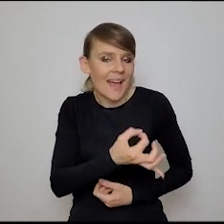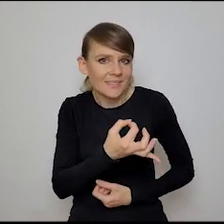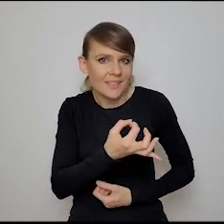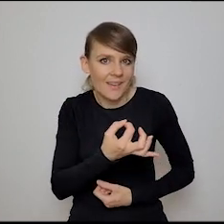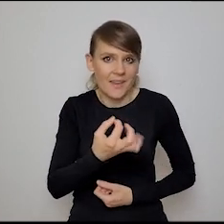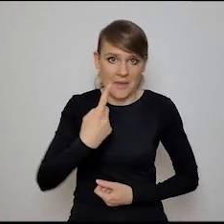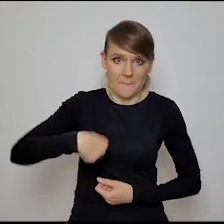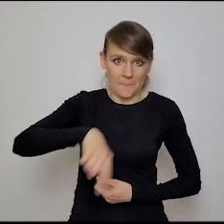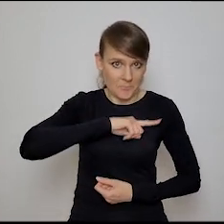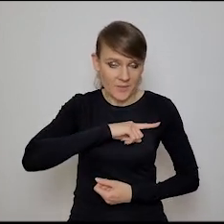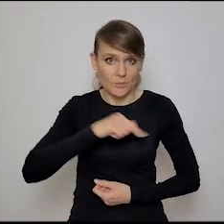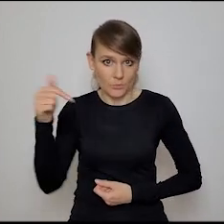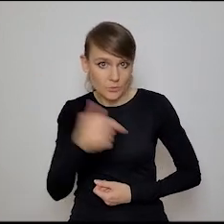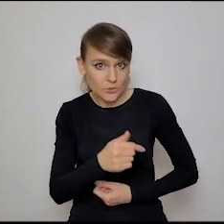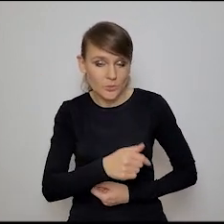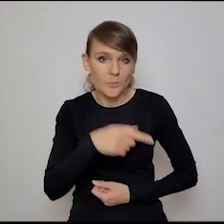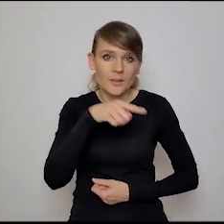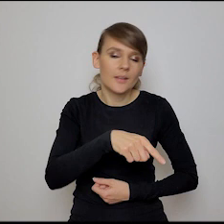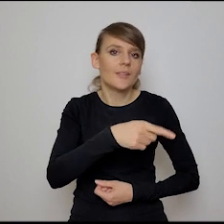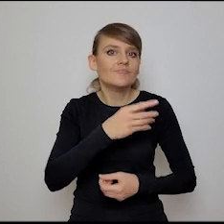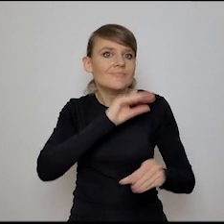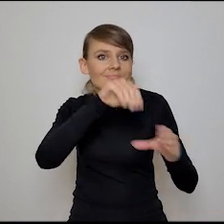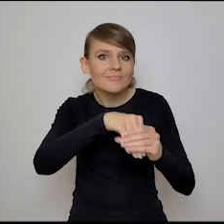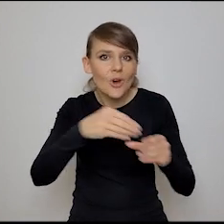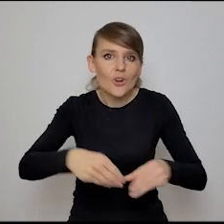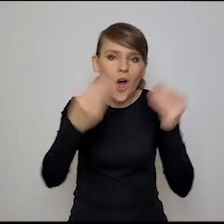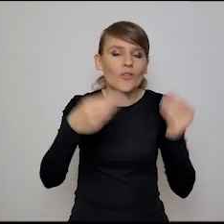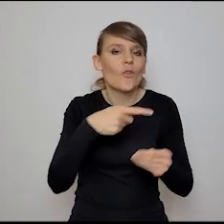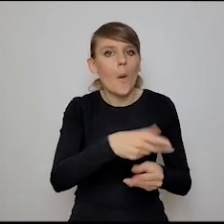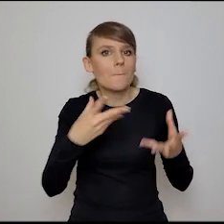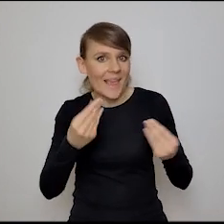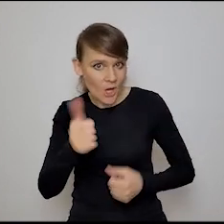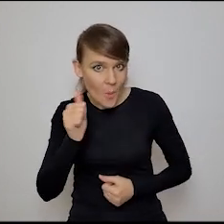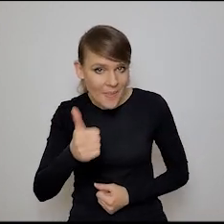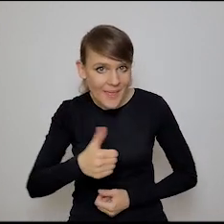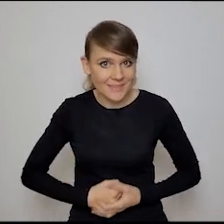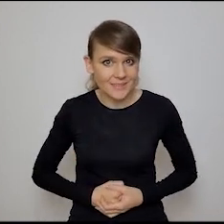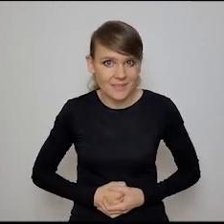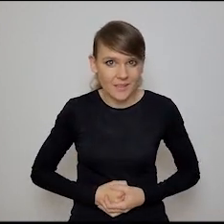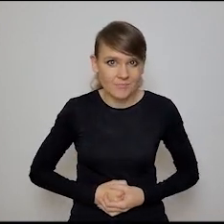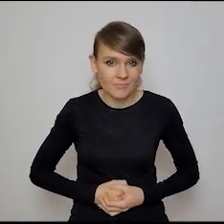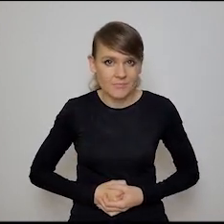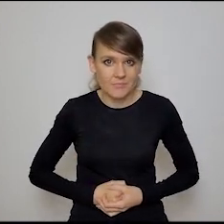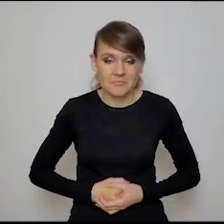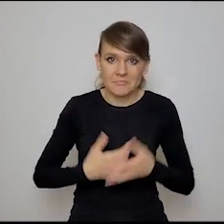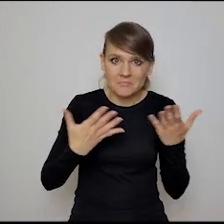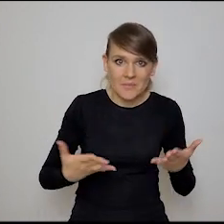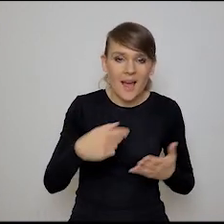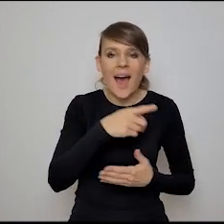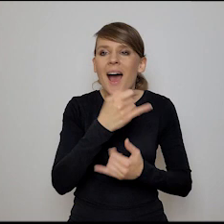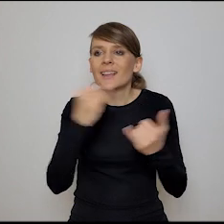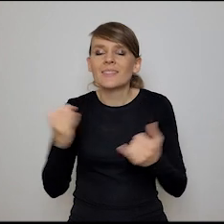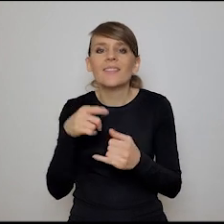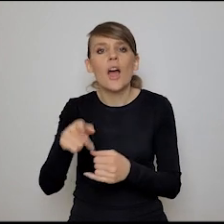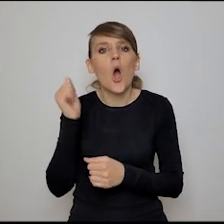my musimy inwestować w rozwój tych miękkich kompetencji, a ignorując te